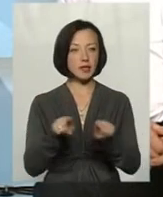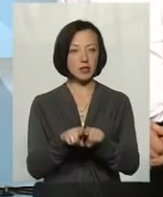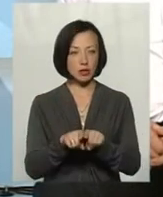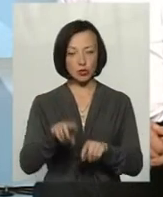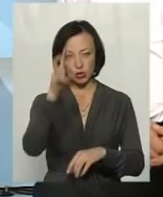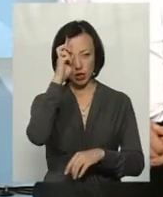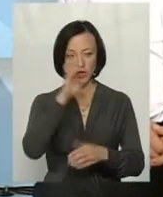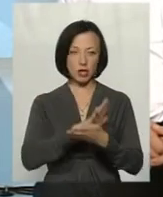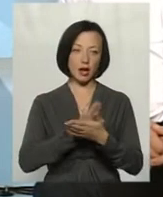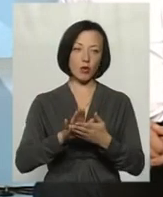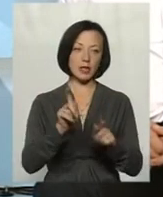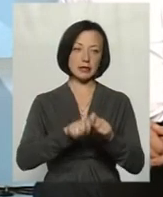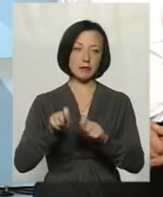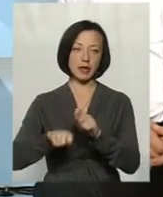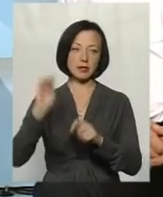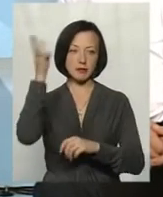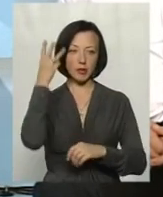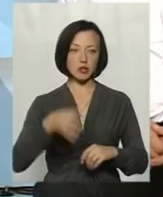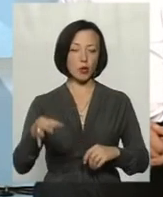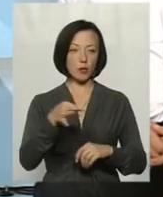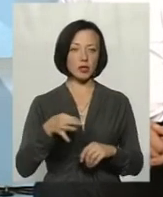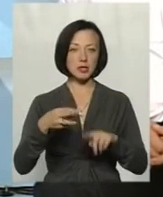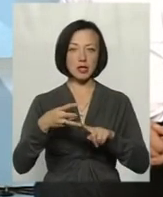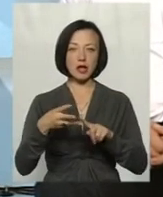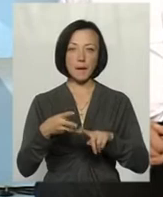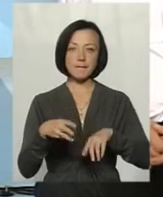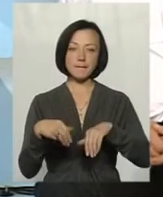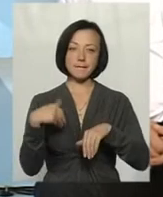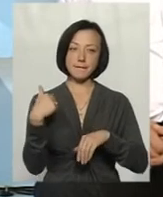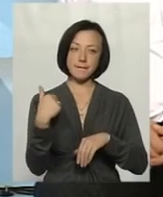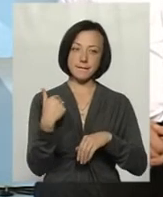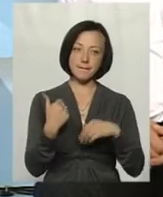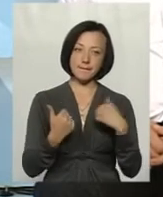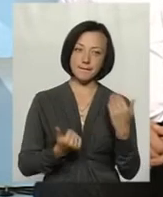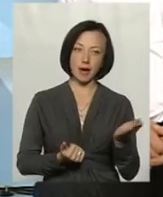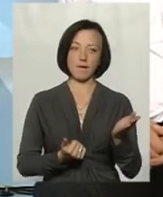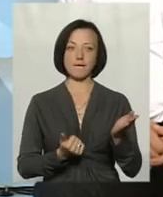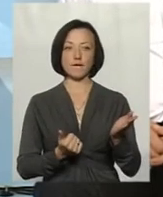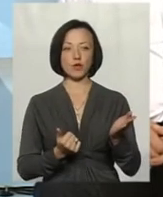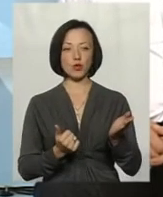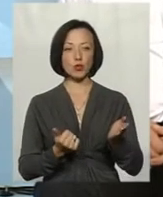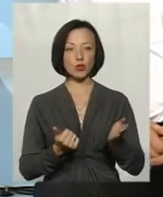Держекоінспекції у Хмельницькій області. По праву руку від мене